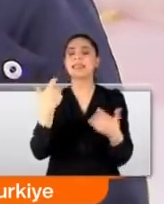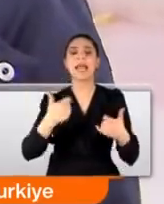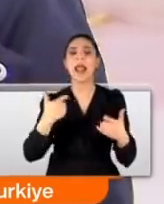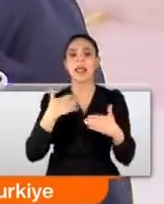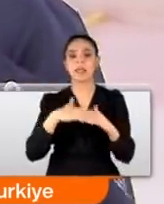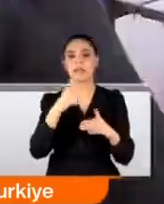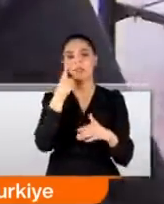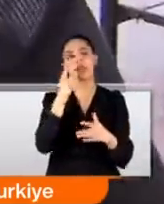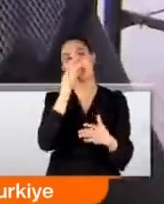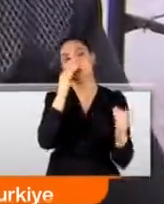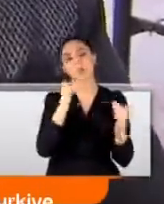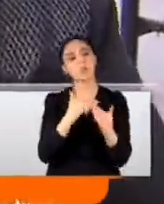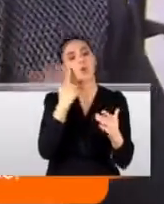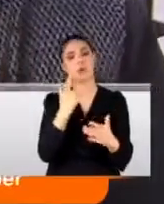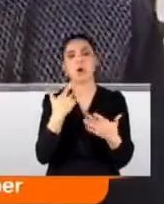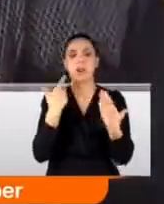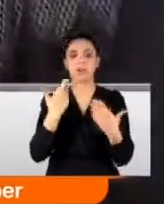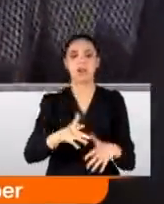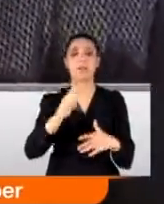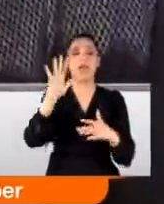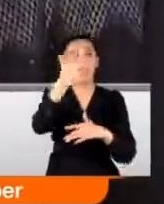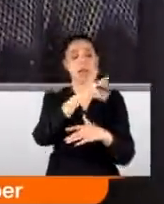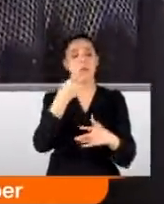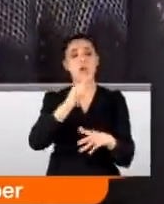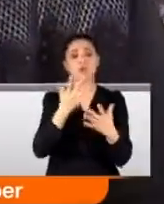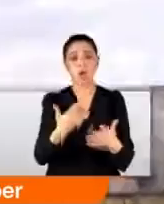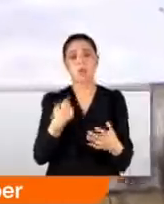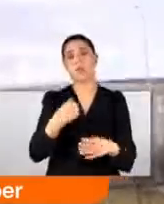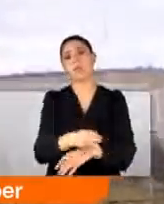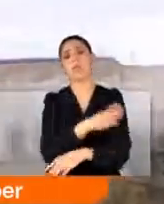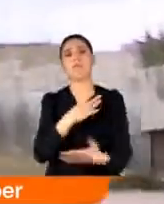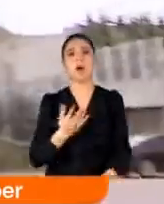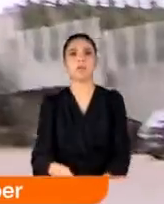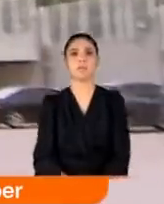Devlet ne uygun görürse odur benim için. Hepimizin gideceği yer orası da ister istemez ürperiyoruz.